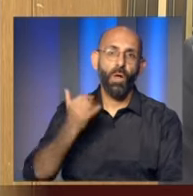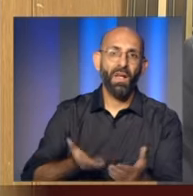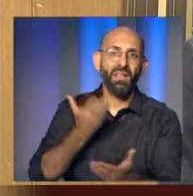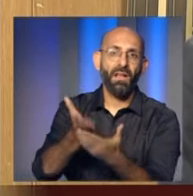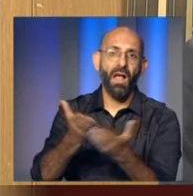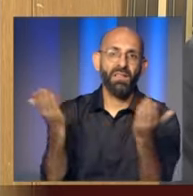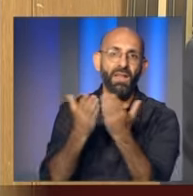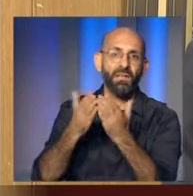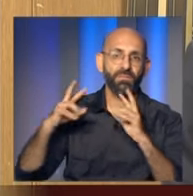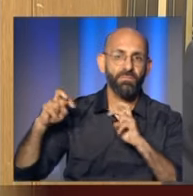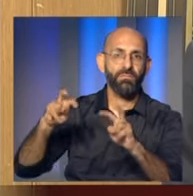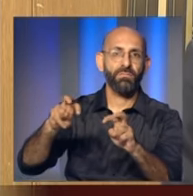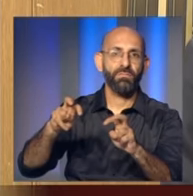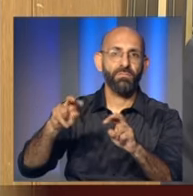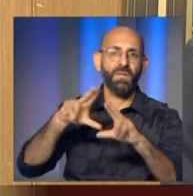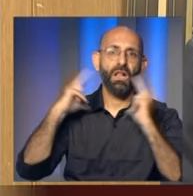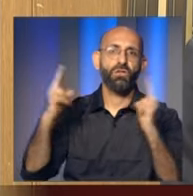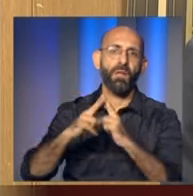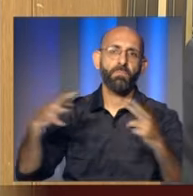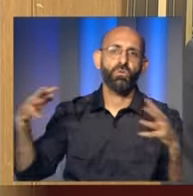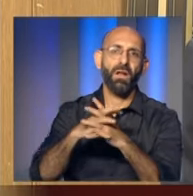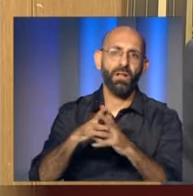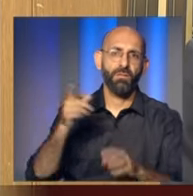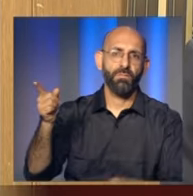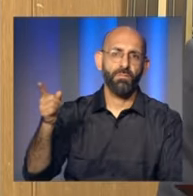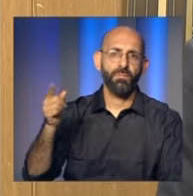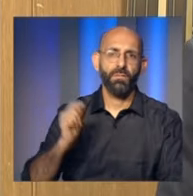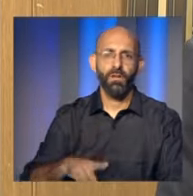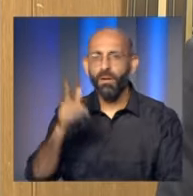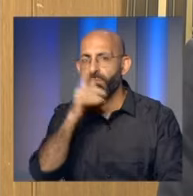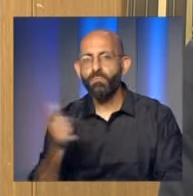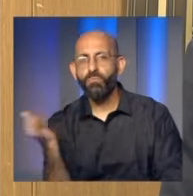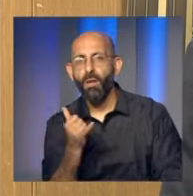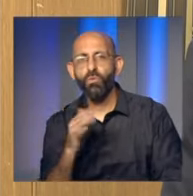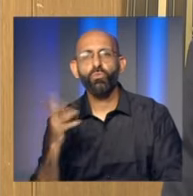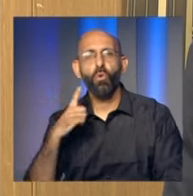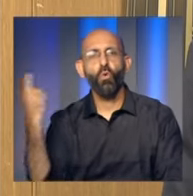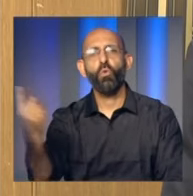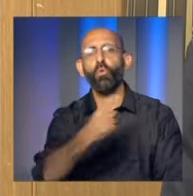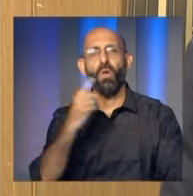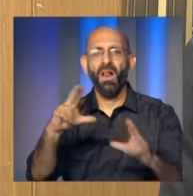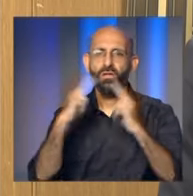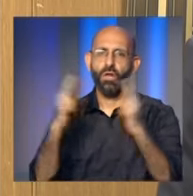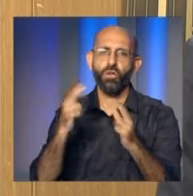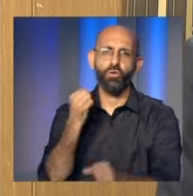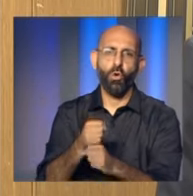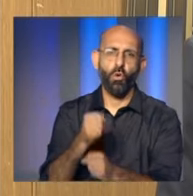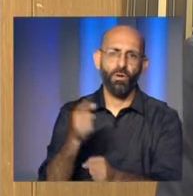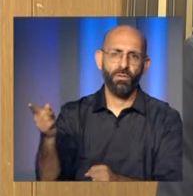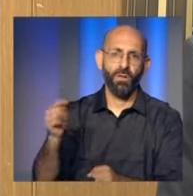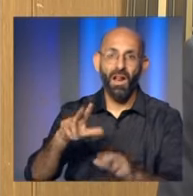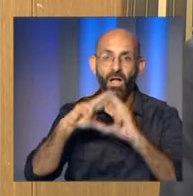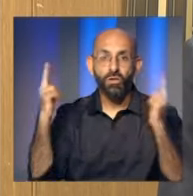هذه الاقتراحات والدراسات وتقدم إلى اللجنة المشتركة لكي يكون هناك لجنة فرعية